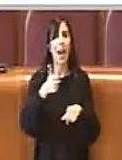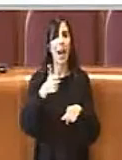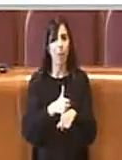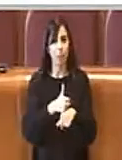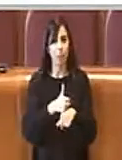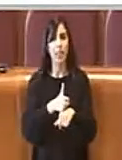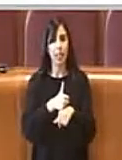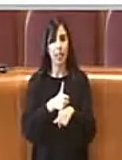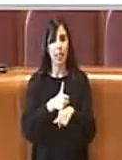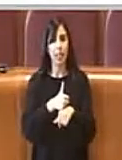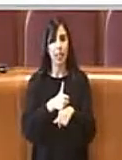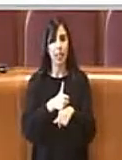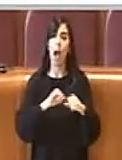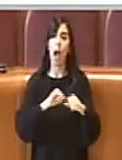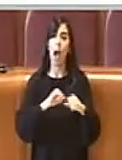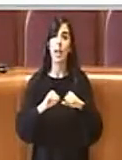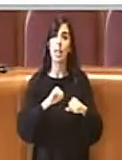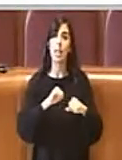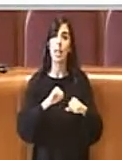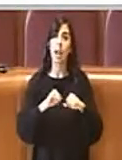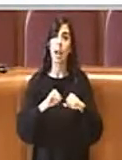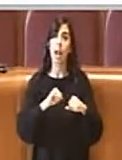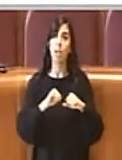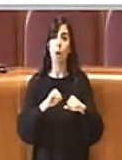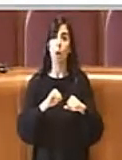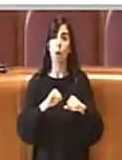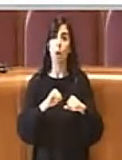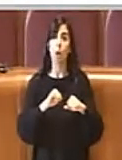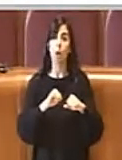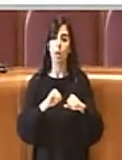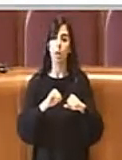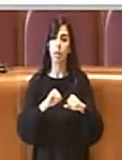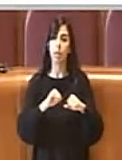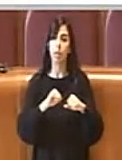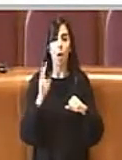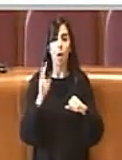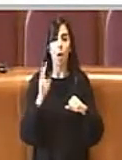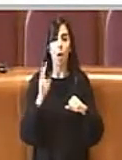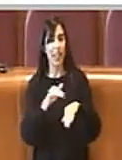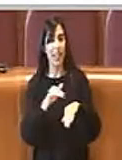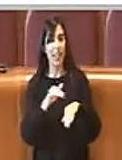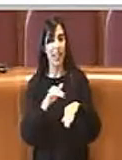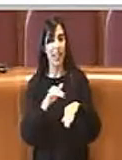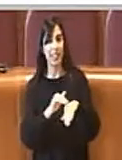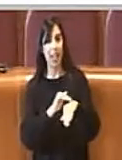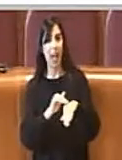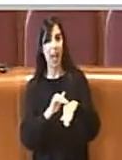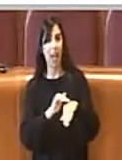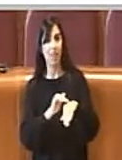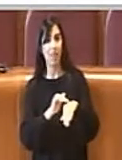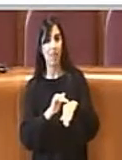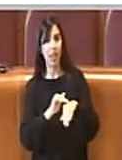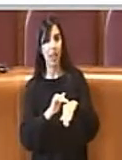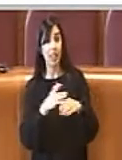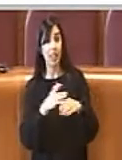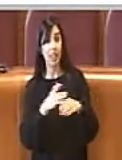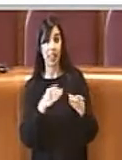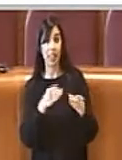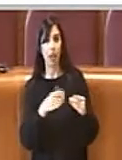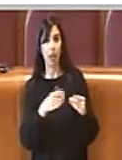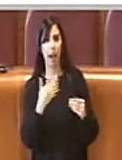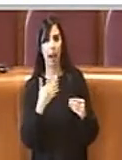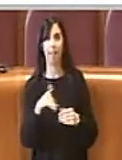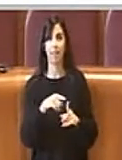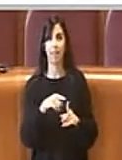prime amministrazioni e dal punto del numero di vista dei servizi che sono stati digitalizzati